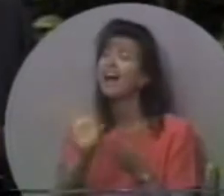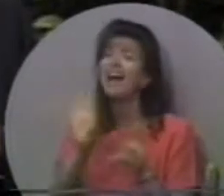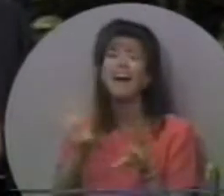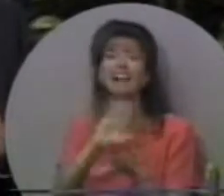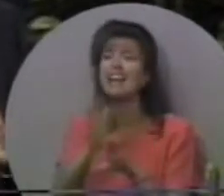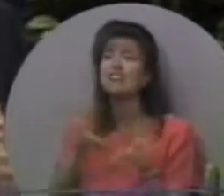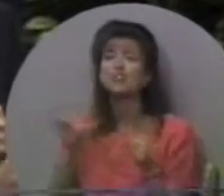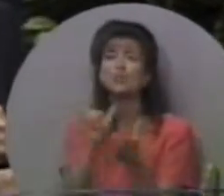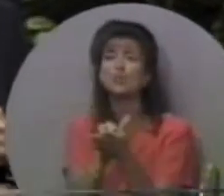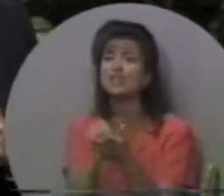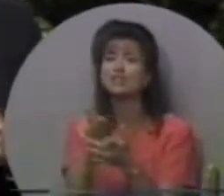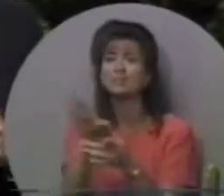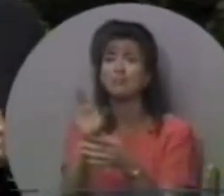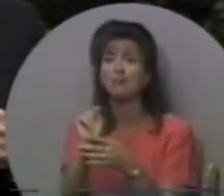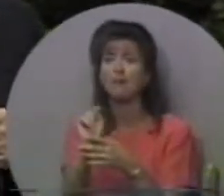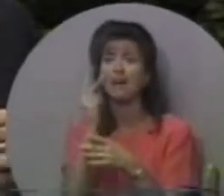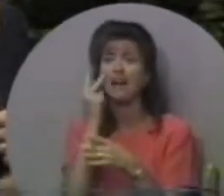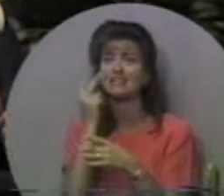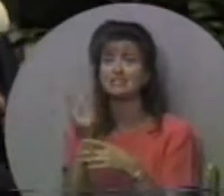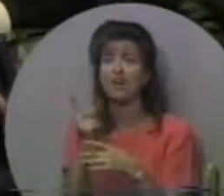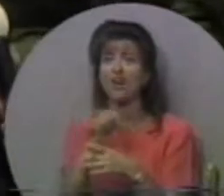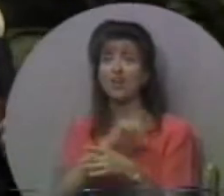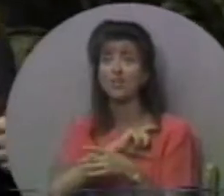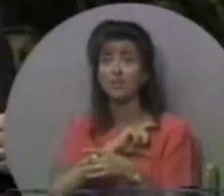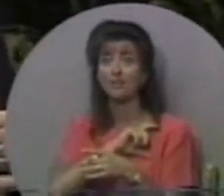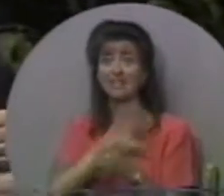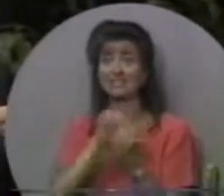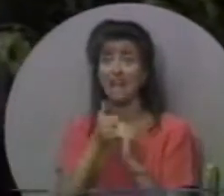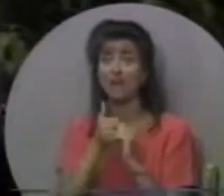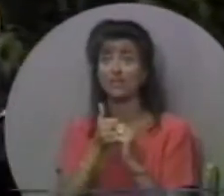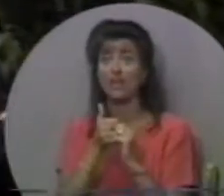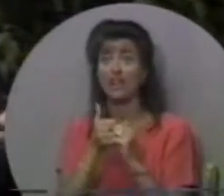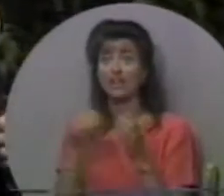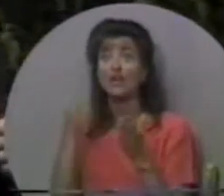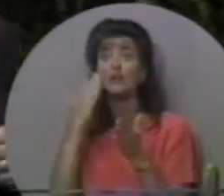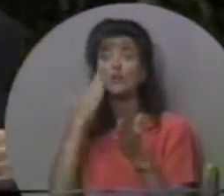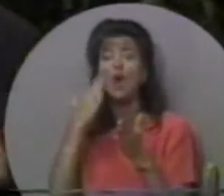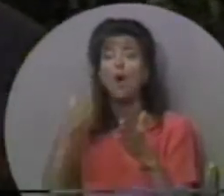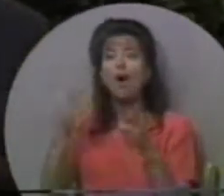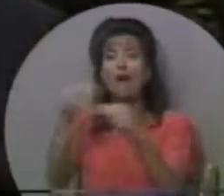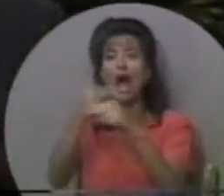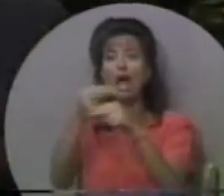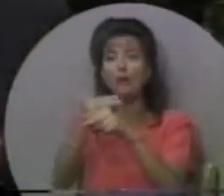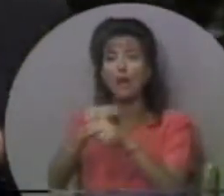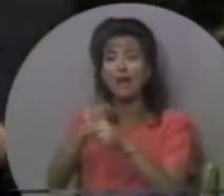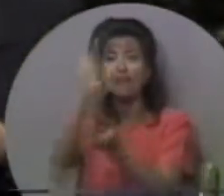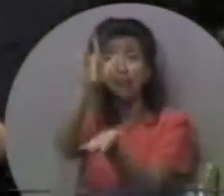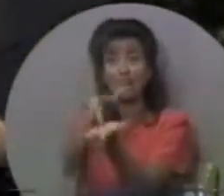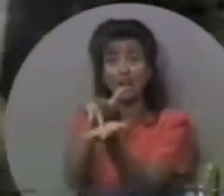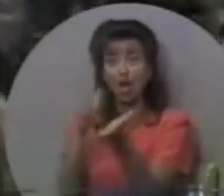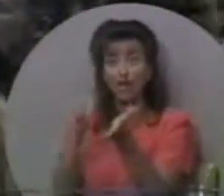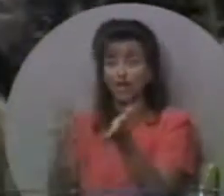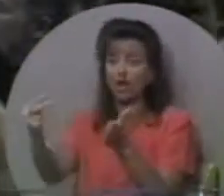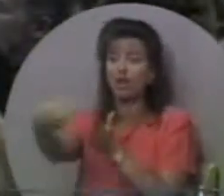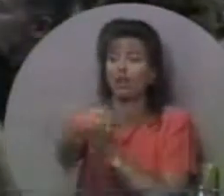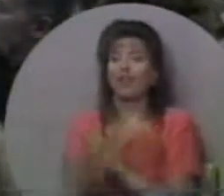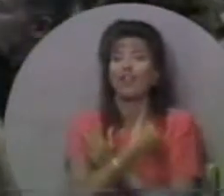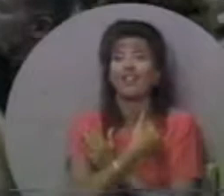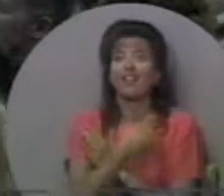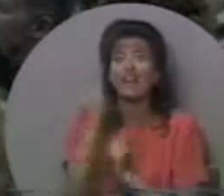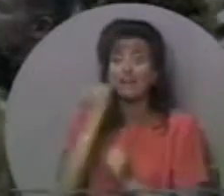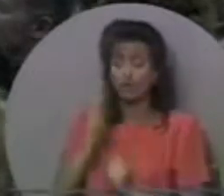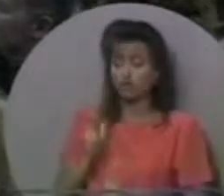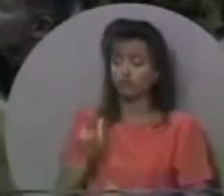І повернув неправильному місці, але зупинився там. І побачив, як поліцейська машина приїхала